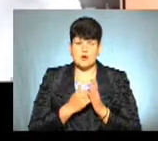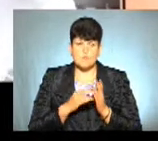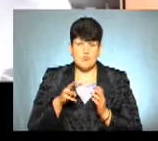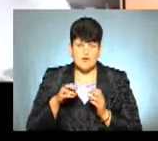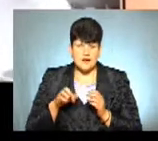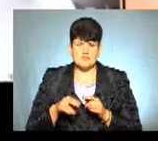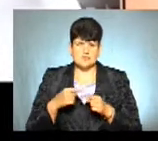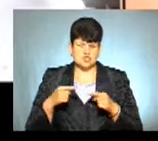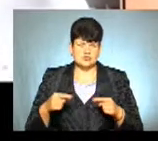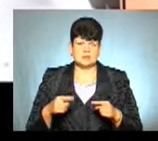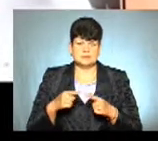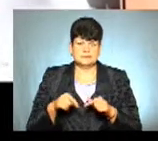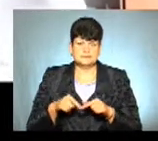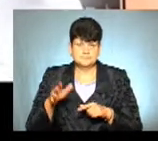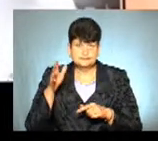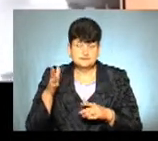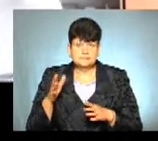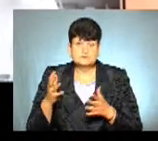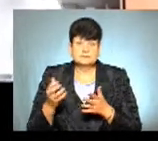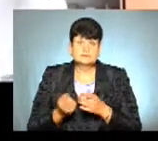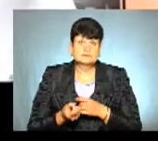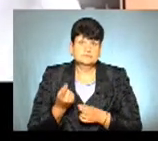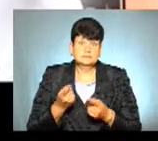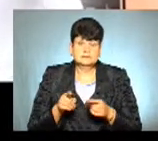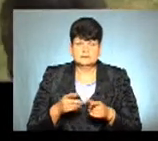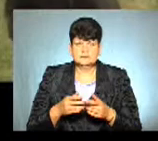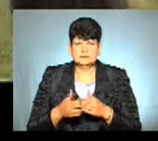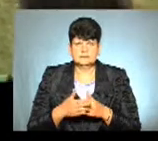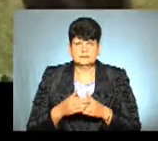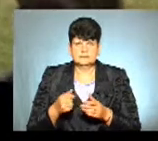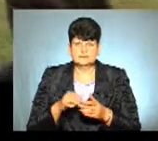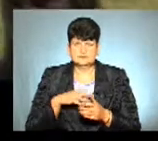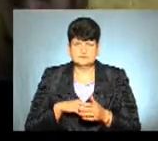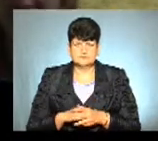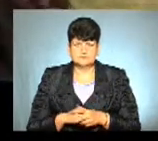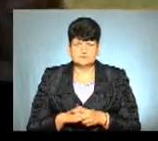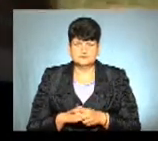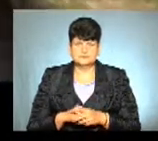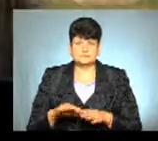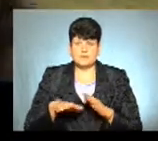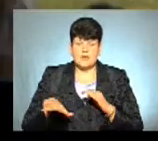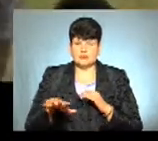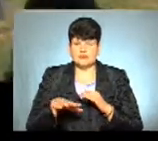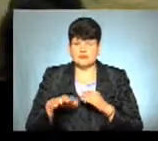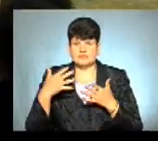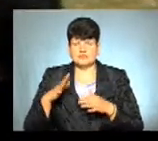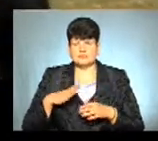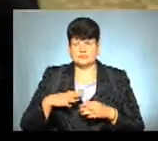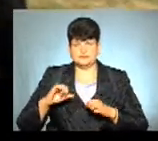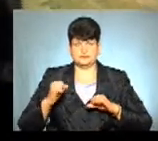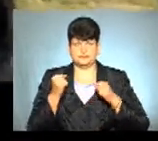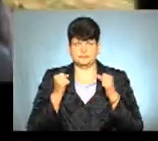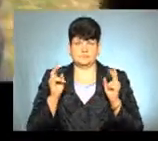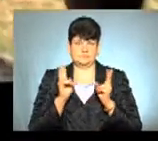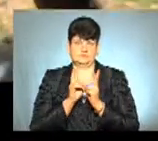цієї науки, то виявилося, що вона мені дуже близька до душі. На подвір'ї гімназії хлопця вже чекають друзі.